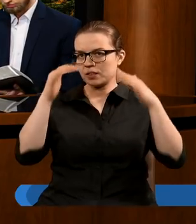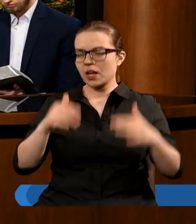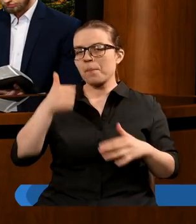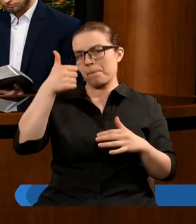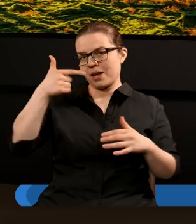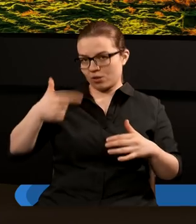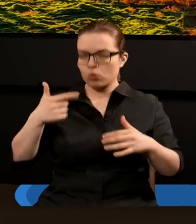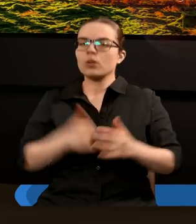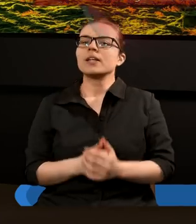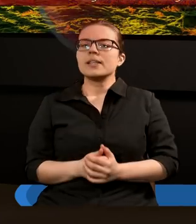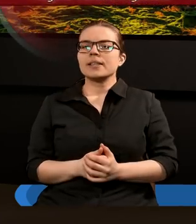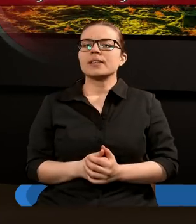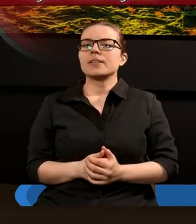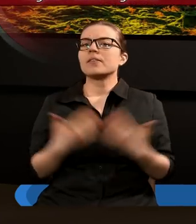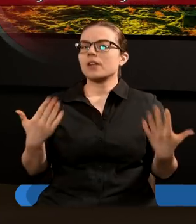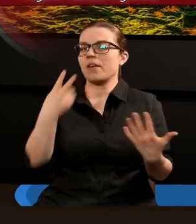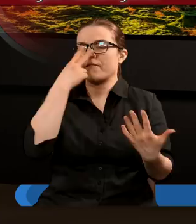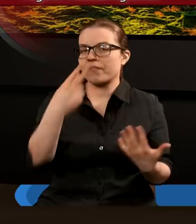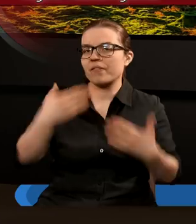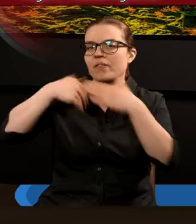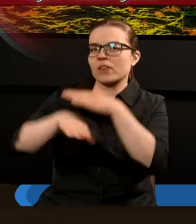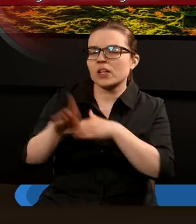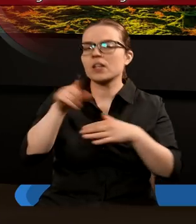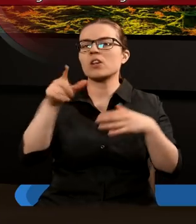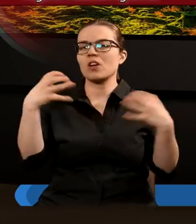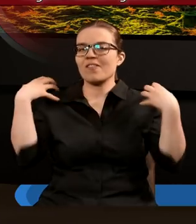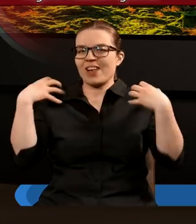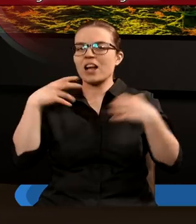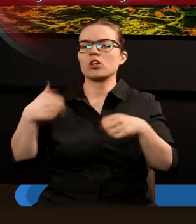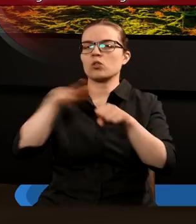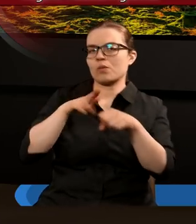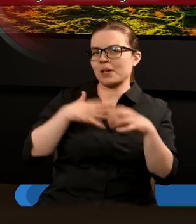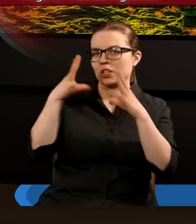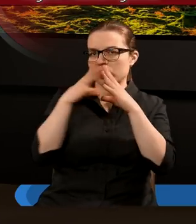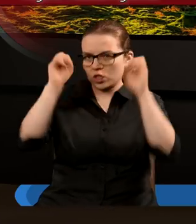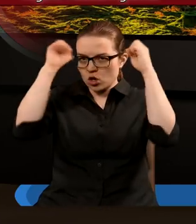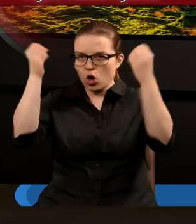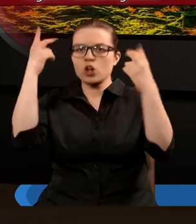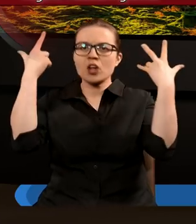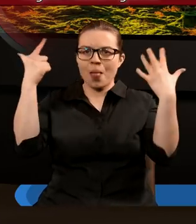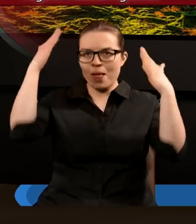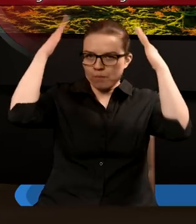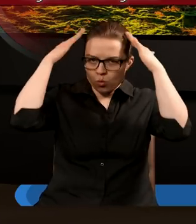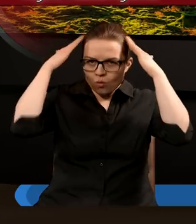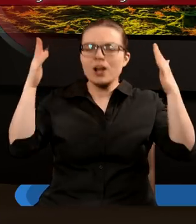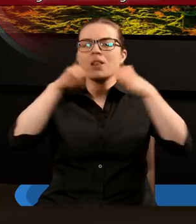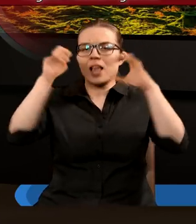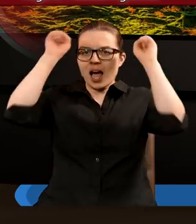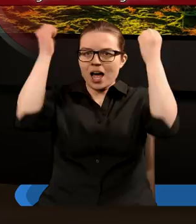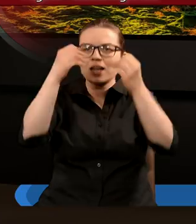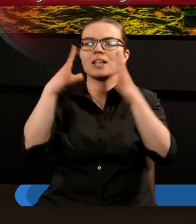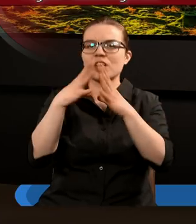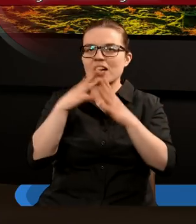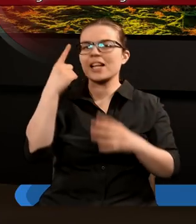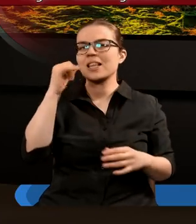drugi. I widziałem wychodzące z morza zwierzę, które miało dziesięć rogów i siedem głów, a na rogach jego dziesięć